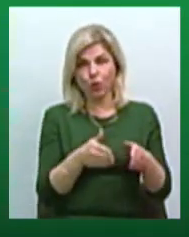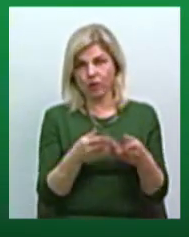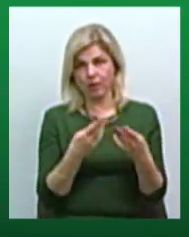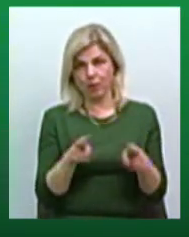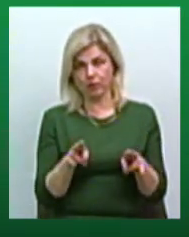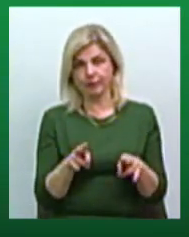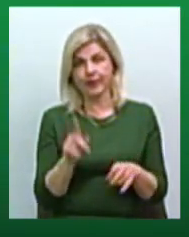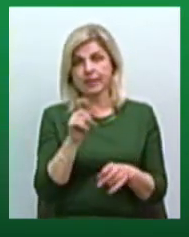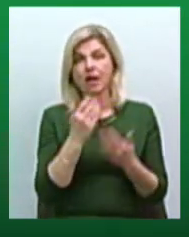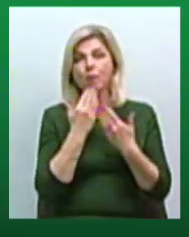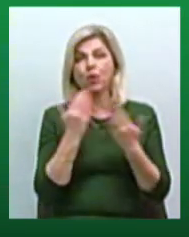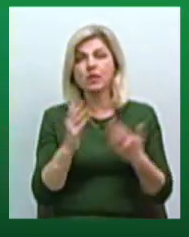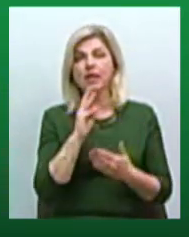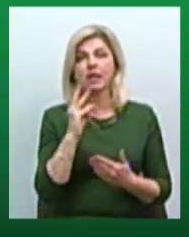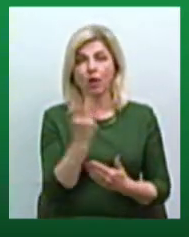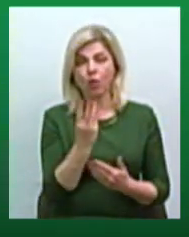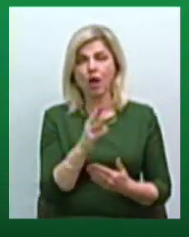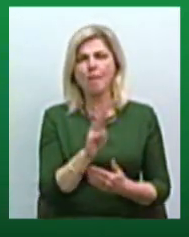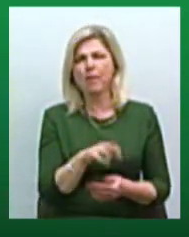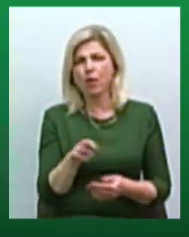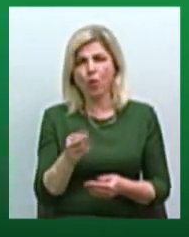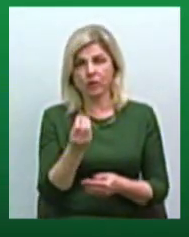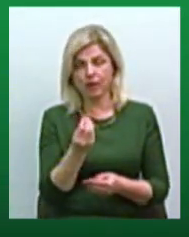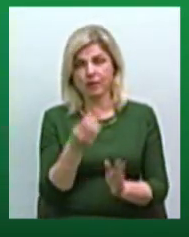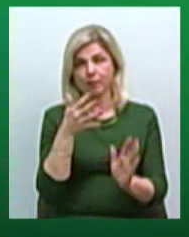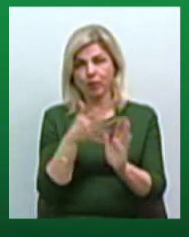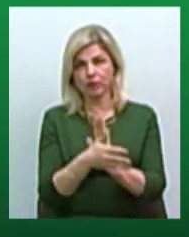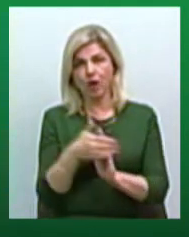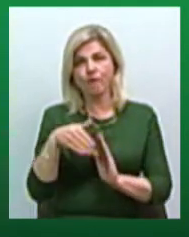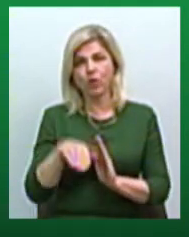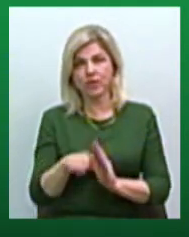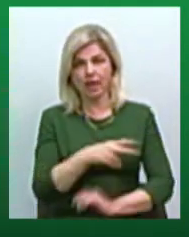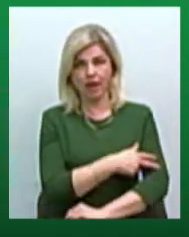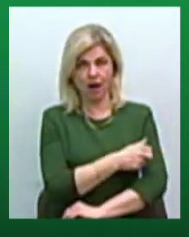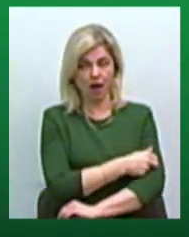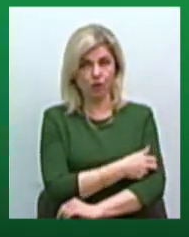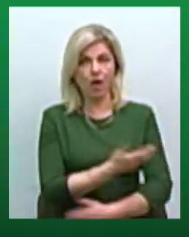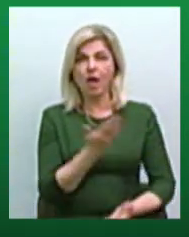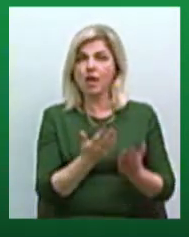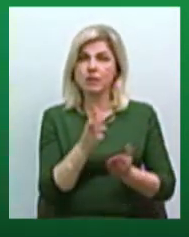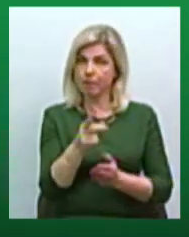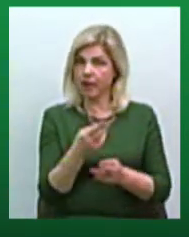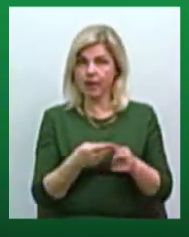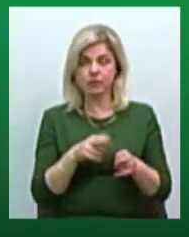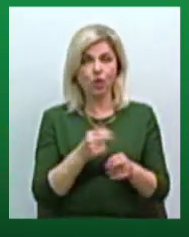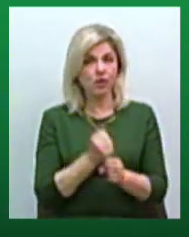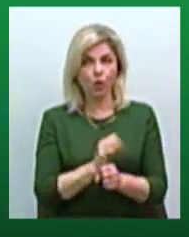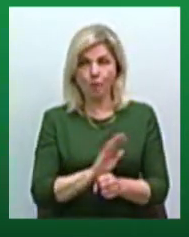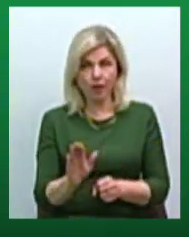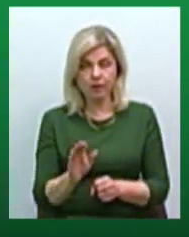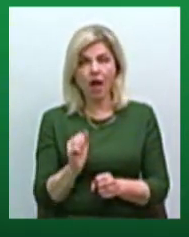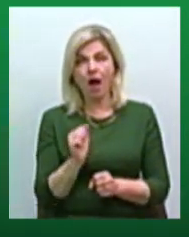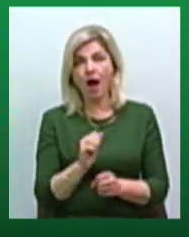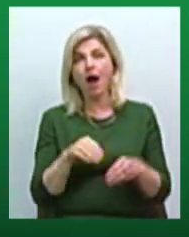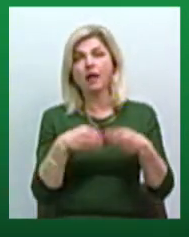За останні три роки ми мільйони гривень вважили в Вознесенську лікарню. Якби ми цього не робили, а дали те, що